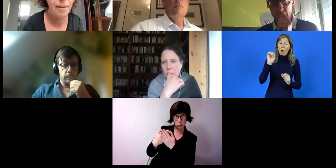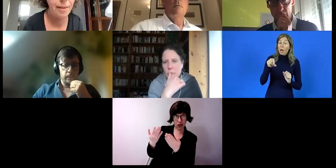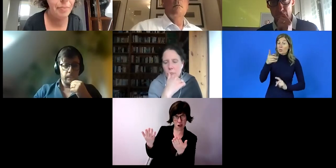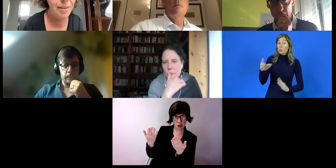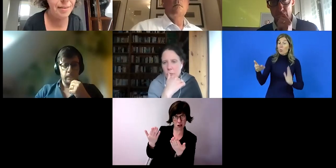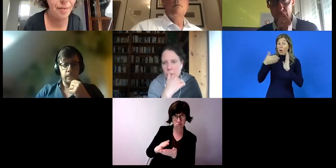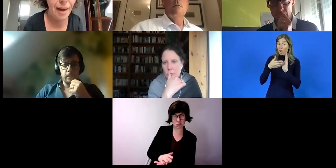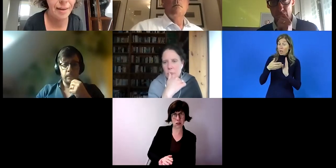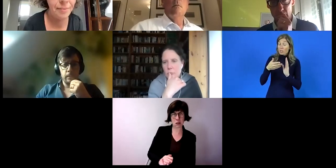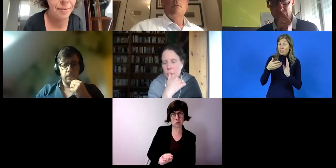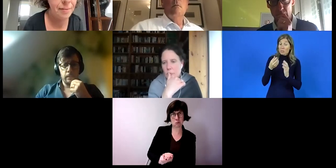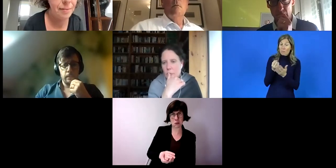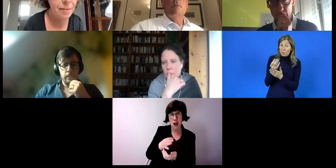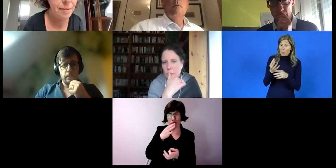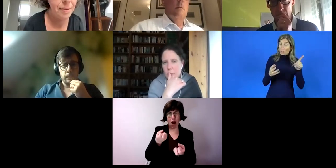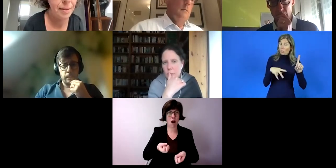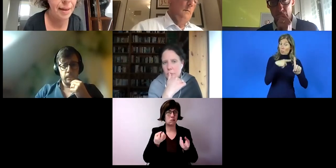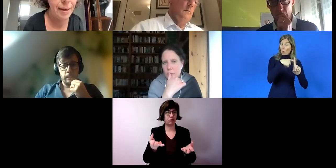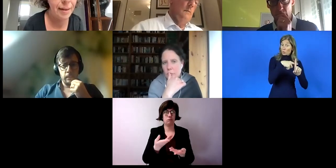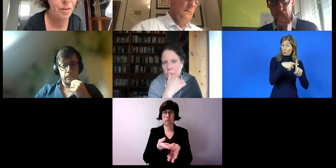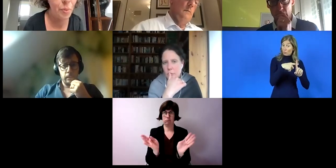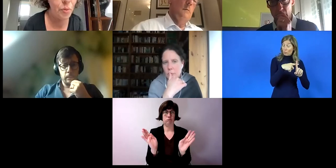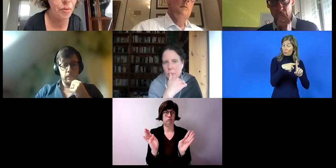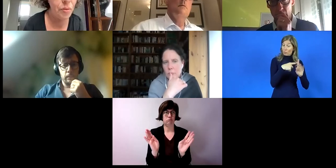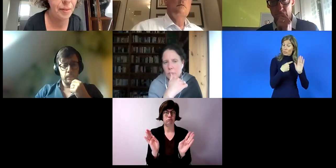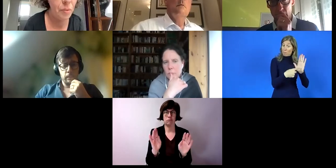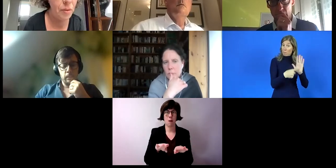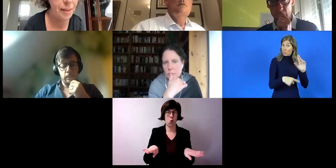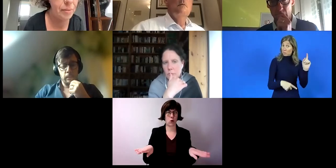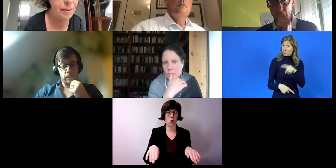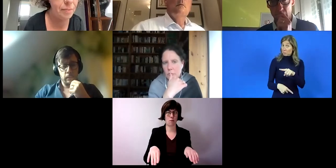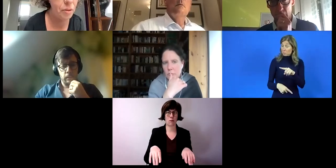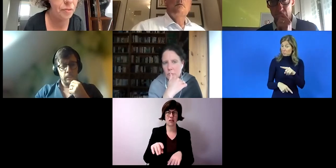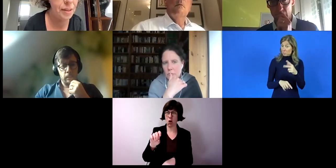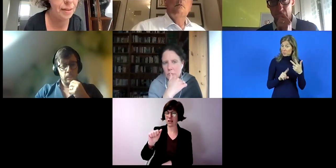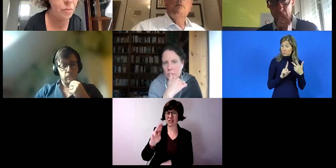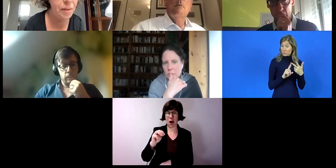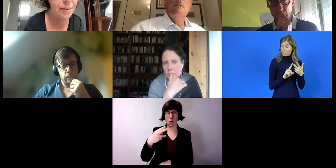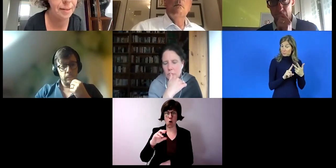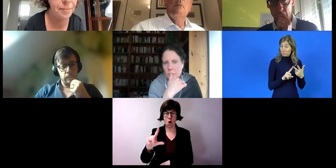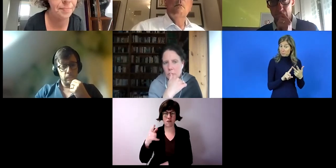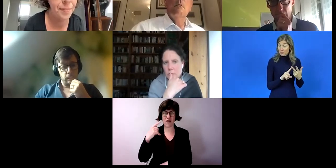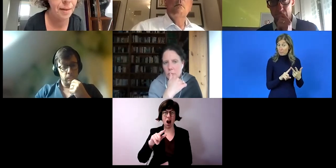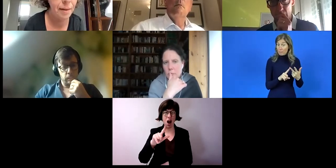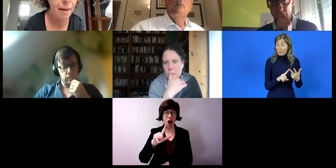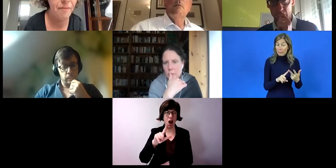Ich gebe diese Fragen gerne ans Podium. Samhall, ich glaube, das wurde von dir, Luis,